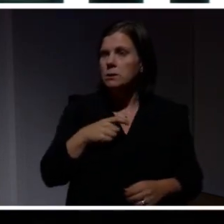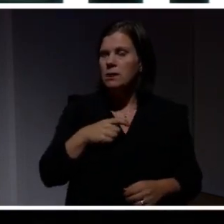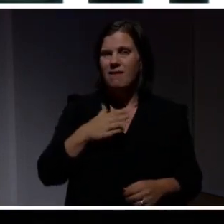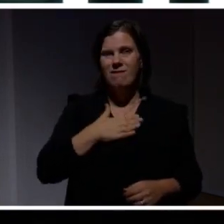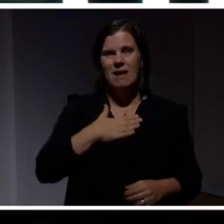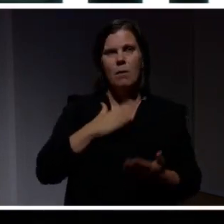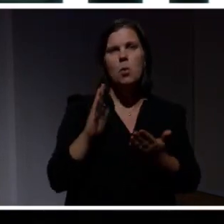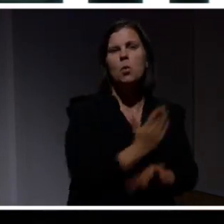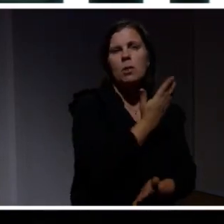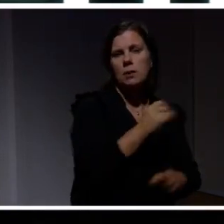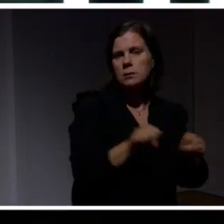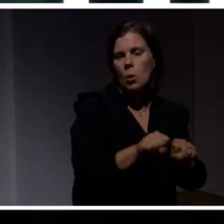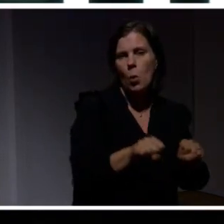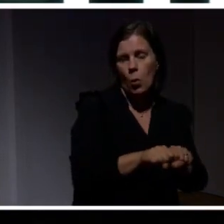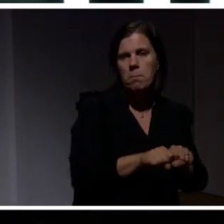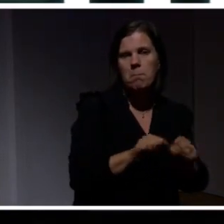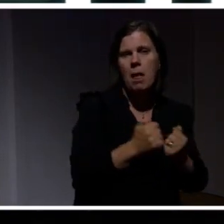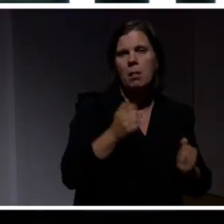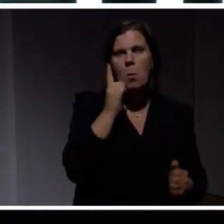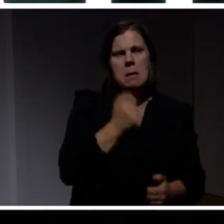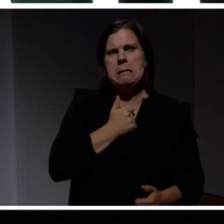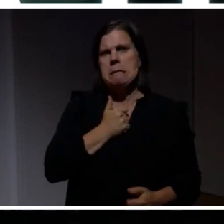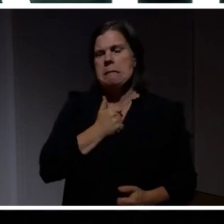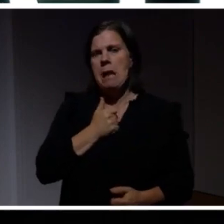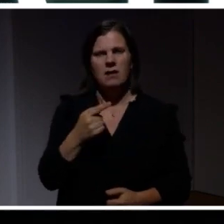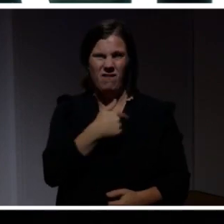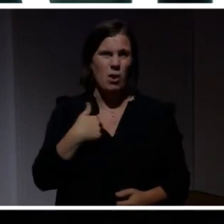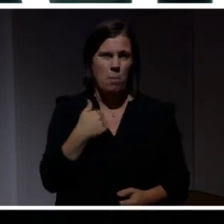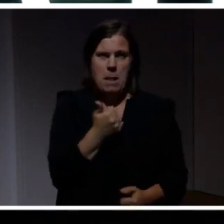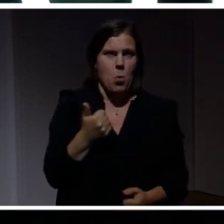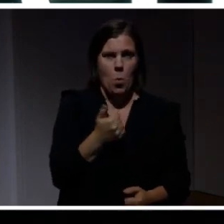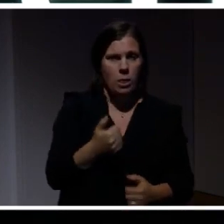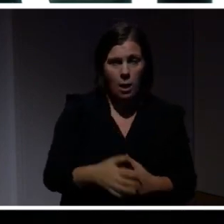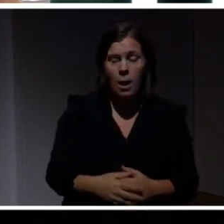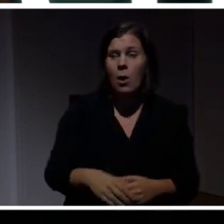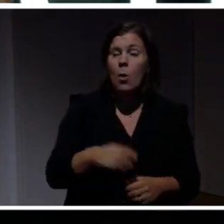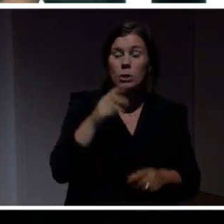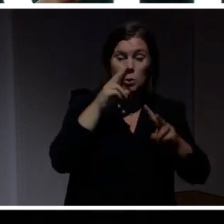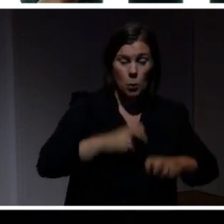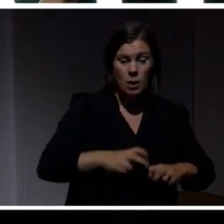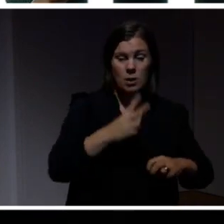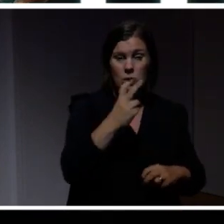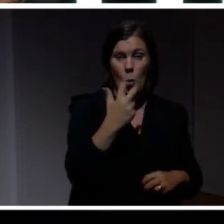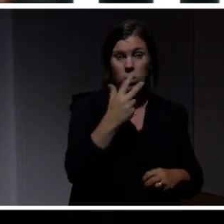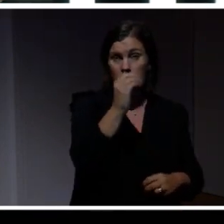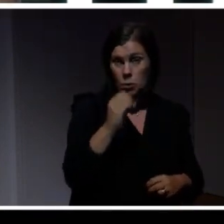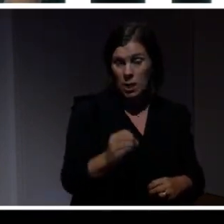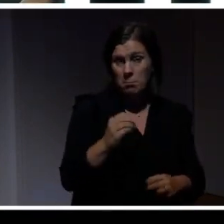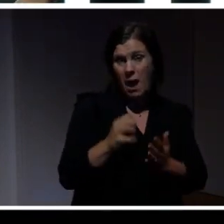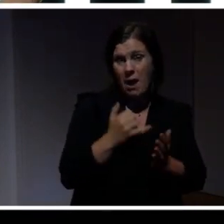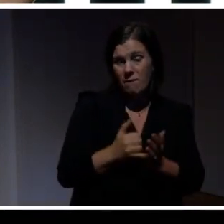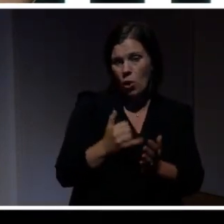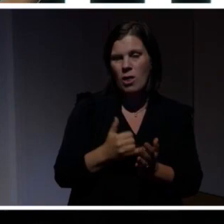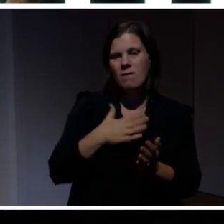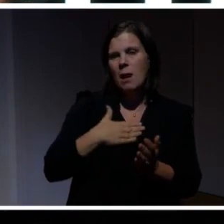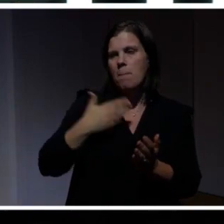skor i en vecka än utan mobilen. Så vi har ju blivit mer eller mindre beroende. Samma studie säger att 28% av iPhone-användare hellre lever utan sin